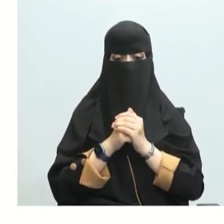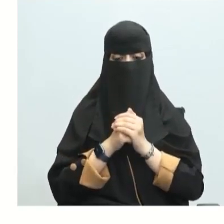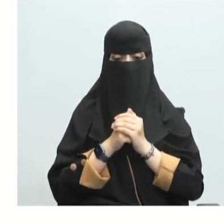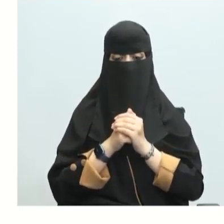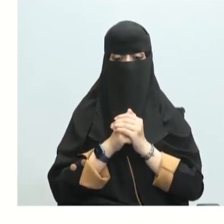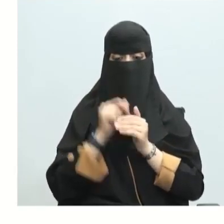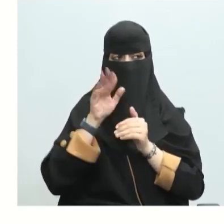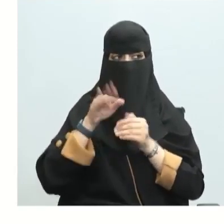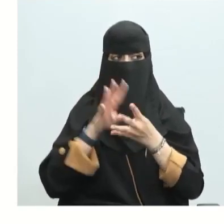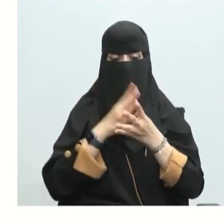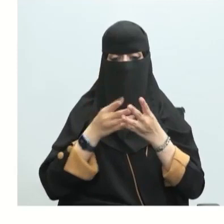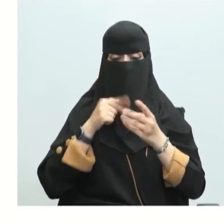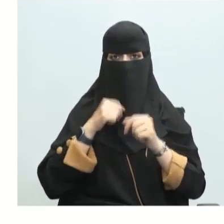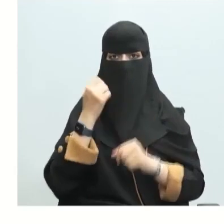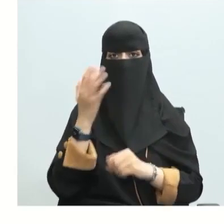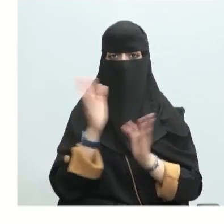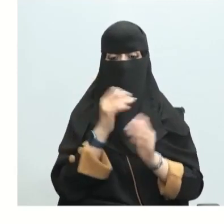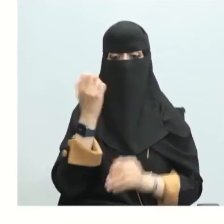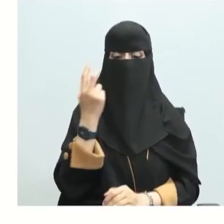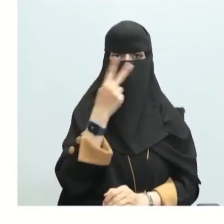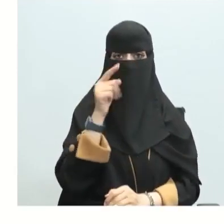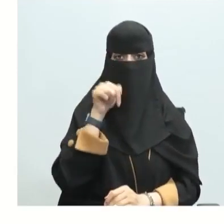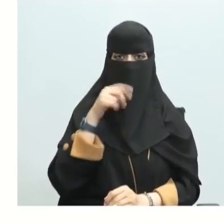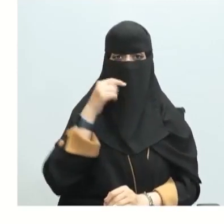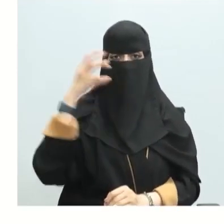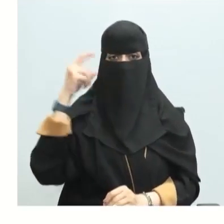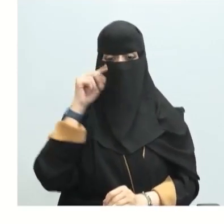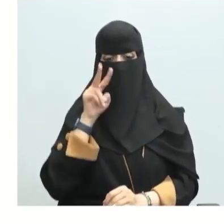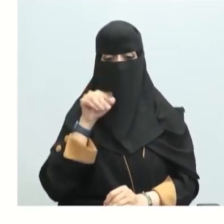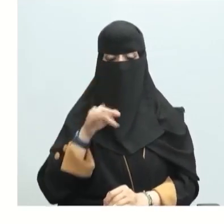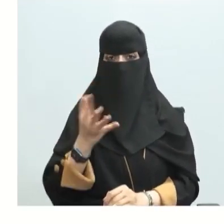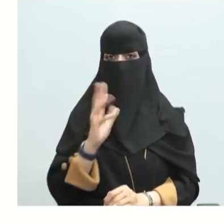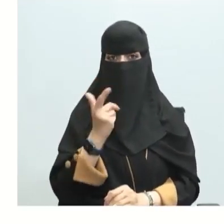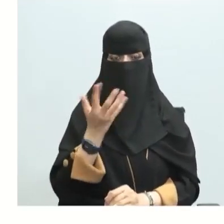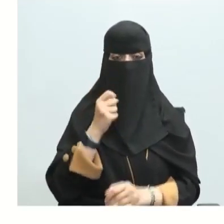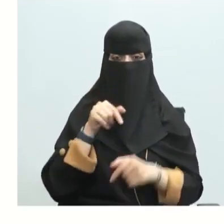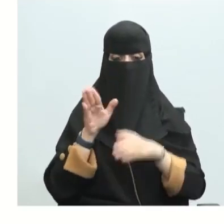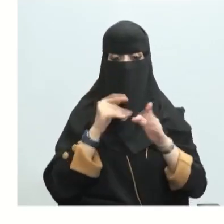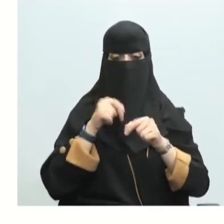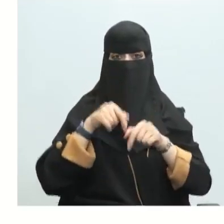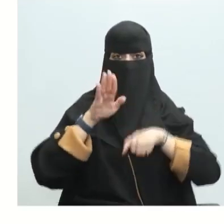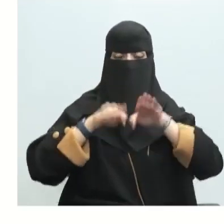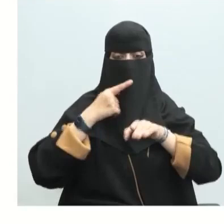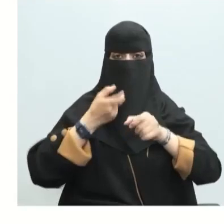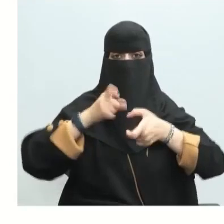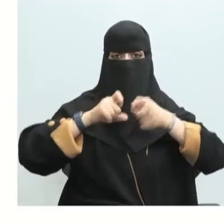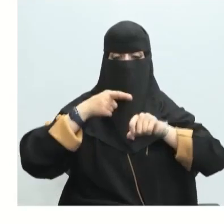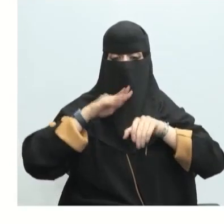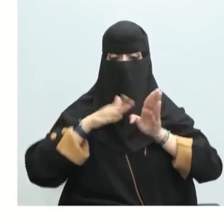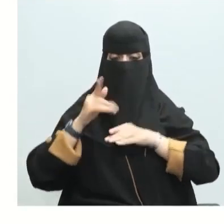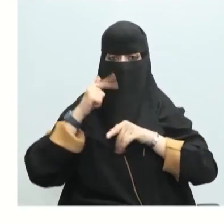لديك هذا الجدول 5-2 في الكتاب المدرسي تأمل قليلا ما هي المواد ما هي معادلة التكوين ما هي